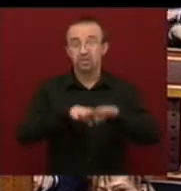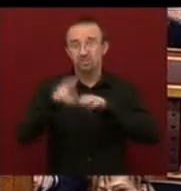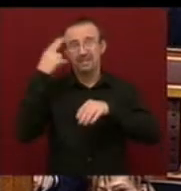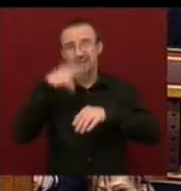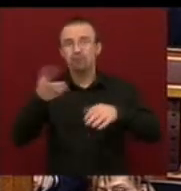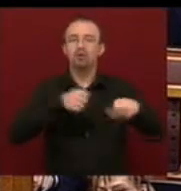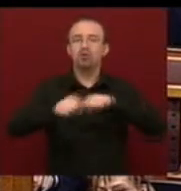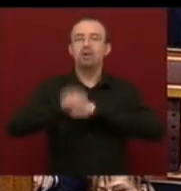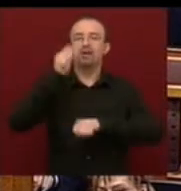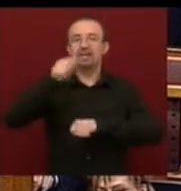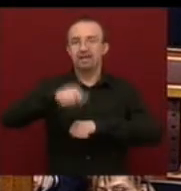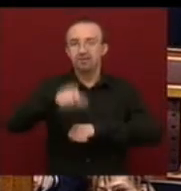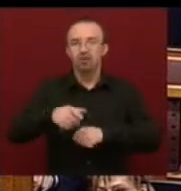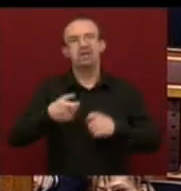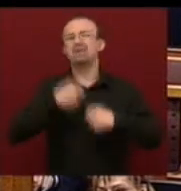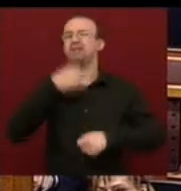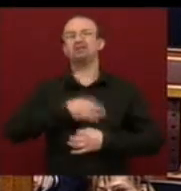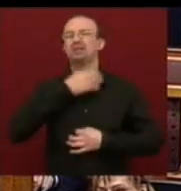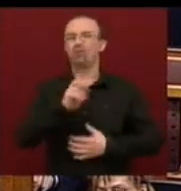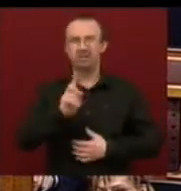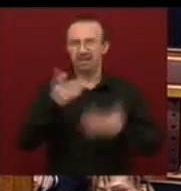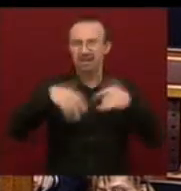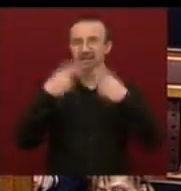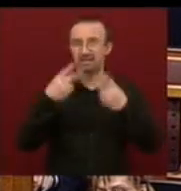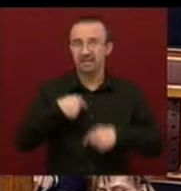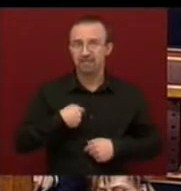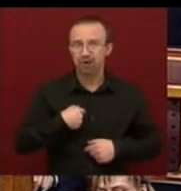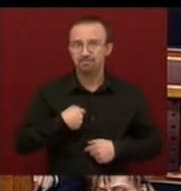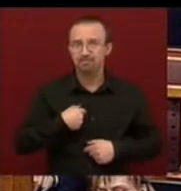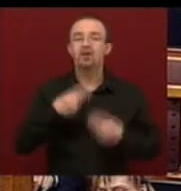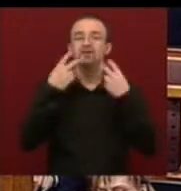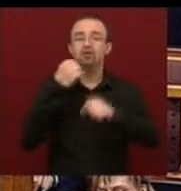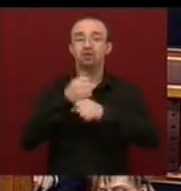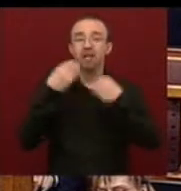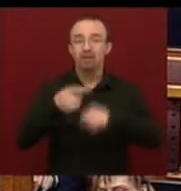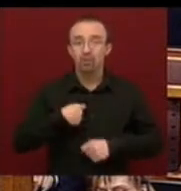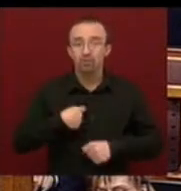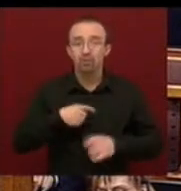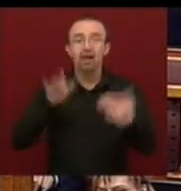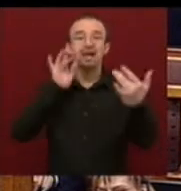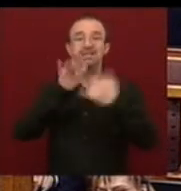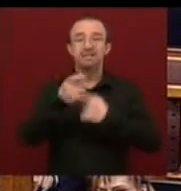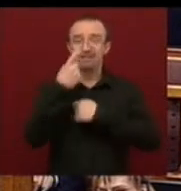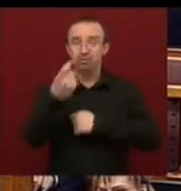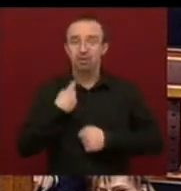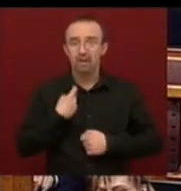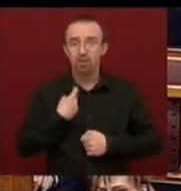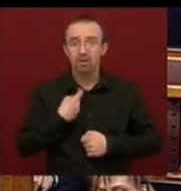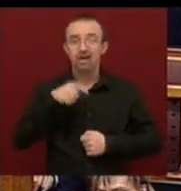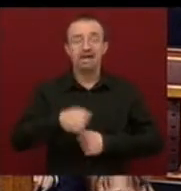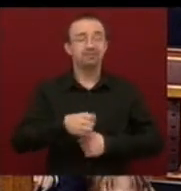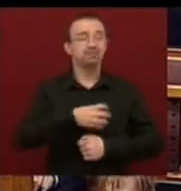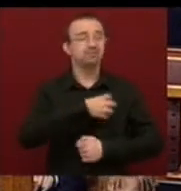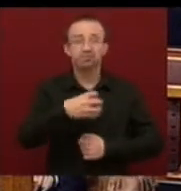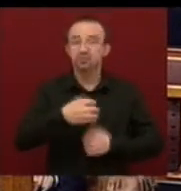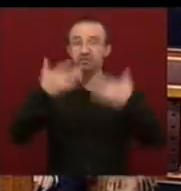úr, vagy esetlegesen a kormánypárti képviselők itt megsértődnének ezen a helyzet értékelésén, azért egy fontos dolgot hagy szögezzek le az ellenzékiség szempontjából. És ez a drámai